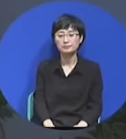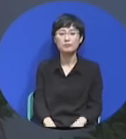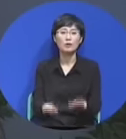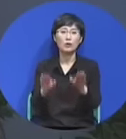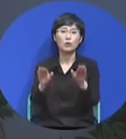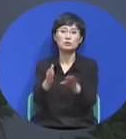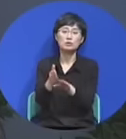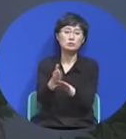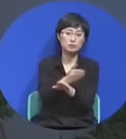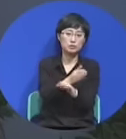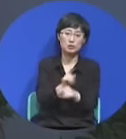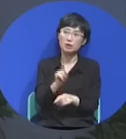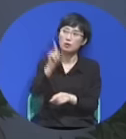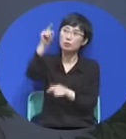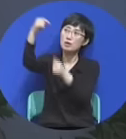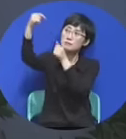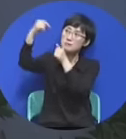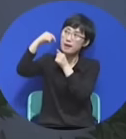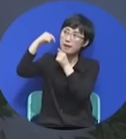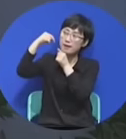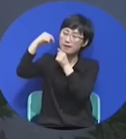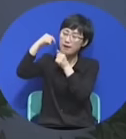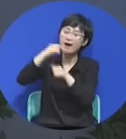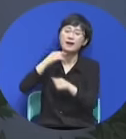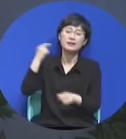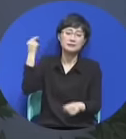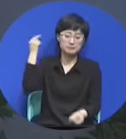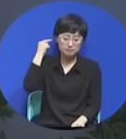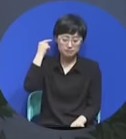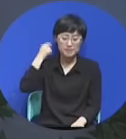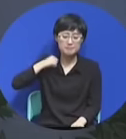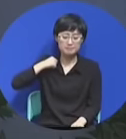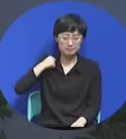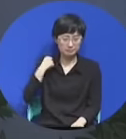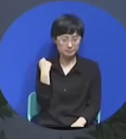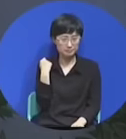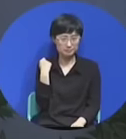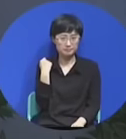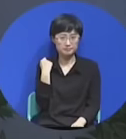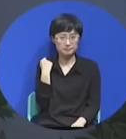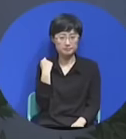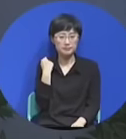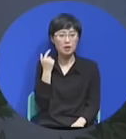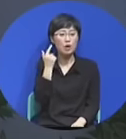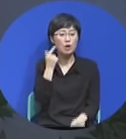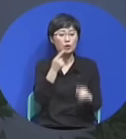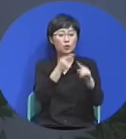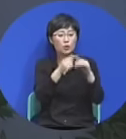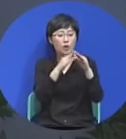오늘부터 하늘의 음성을 들으시고요. 정말로 주의 종들 위해 기도 해야 돼요.